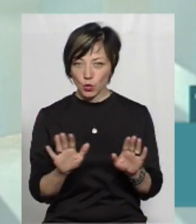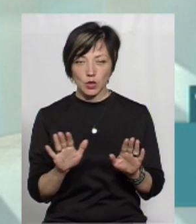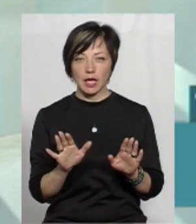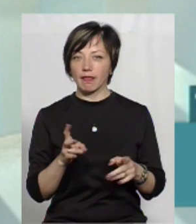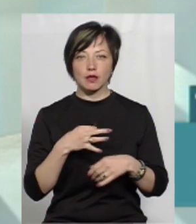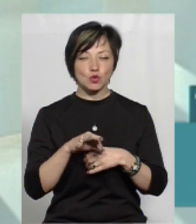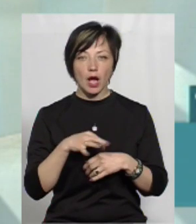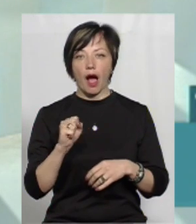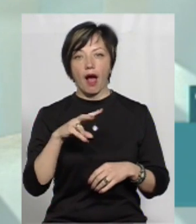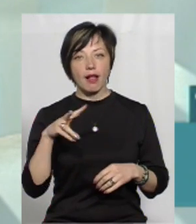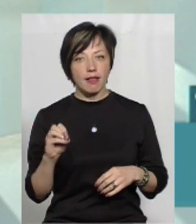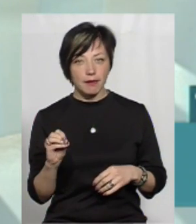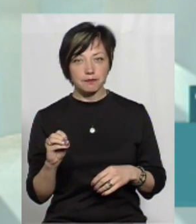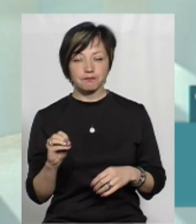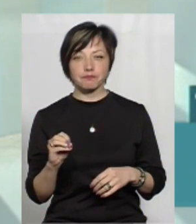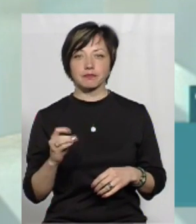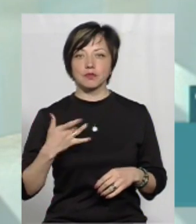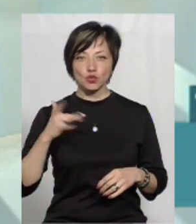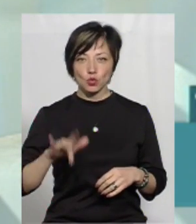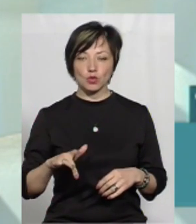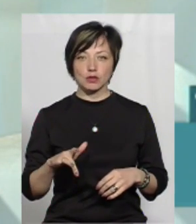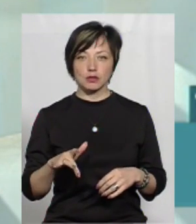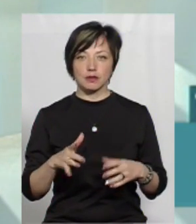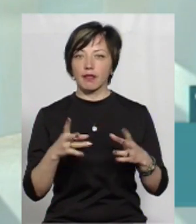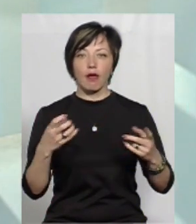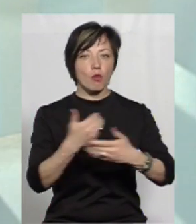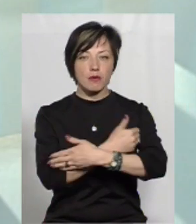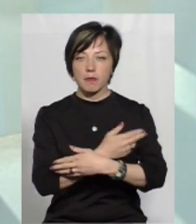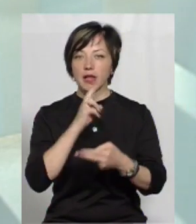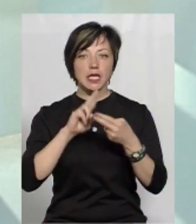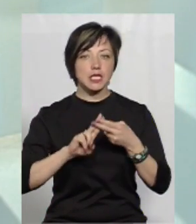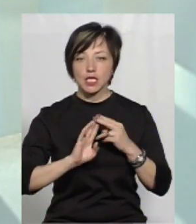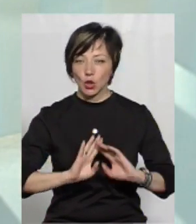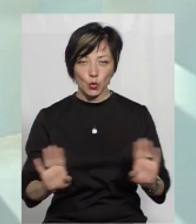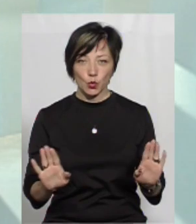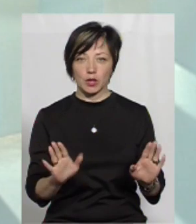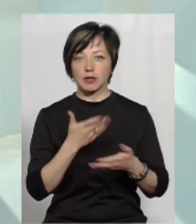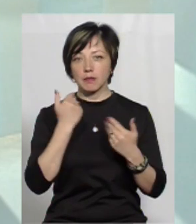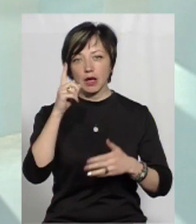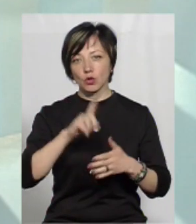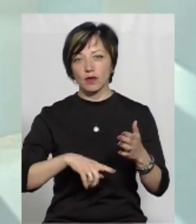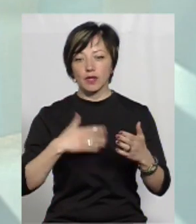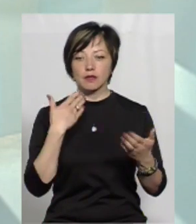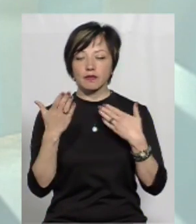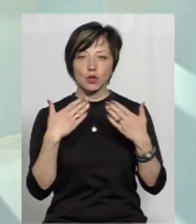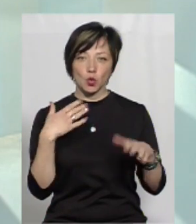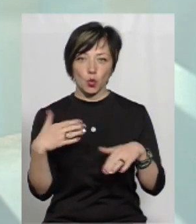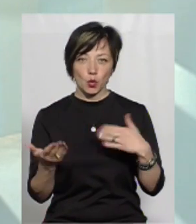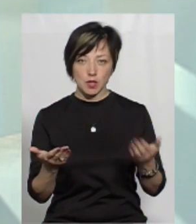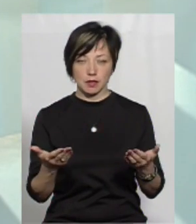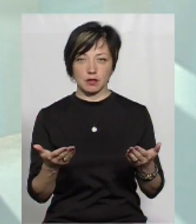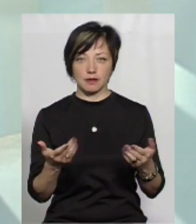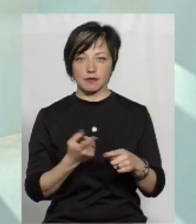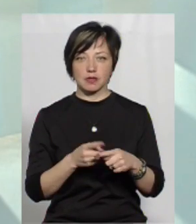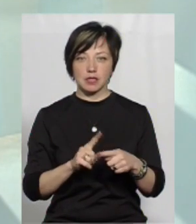не знущаються, але певна жорсткість. Не обнімають, не цілують, нема довірливих відносин